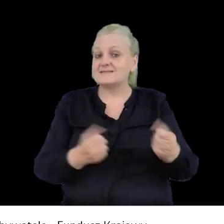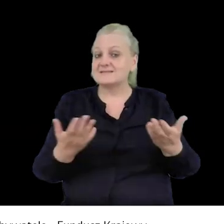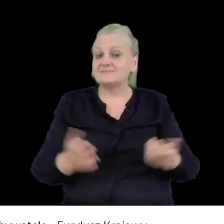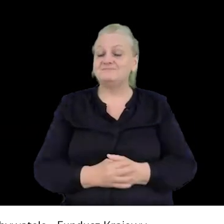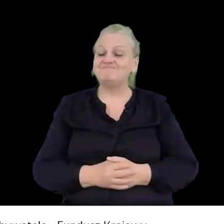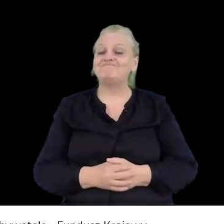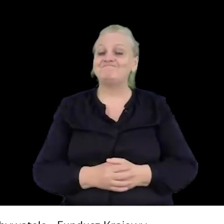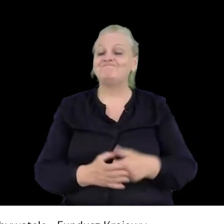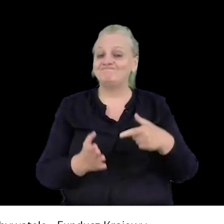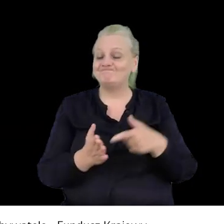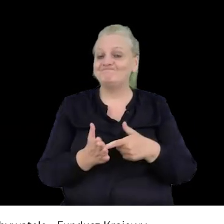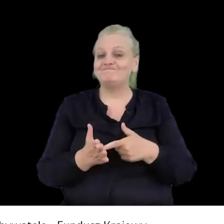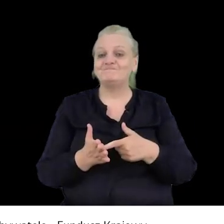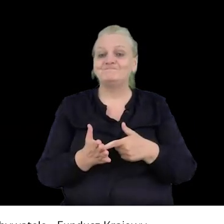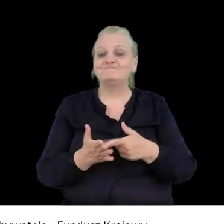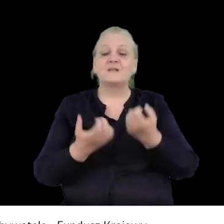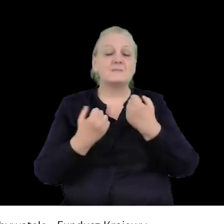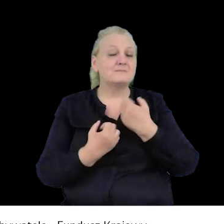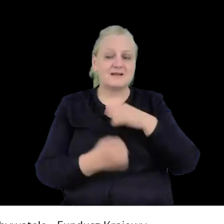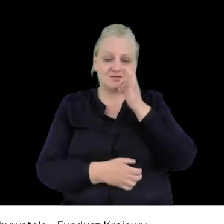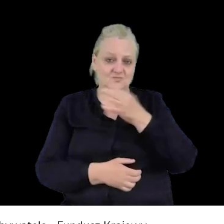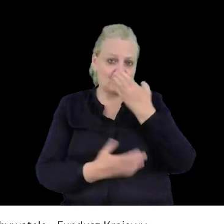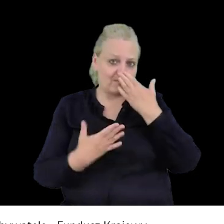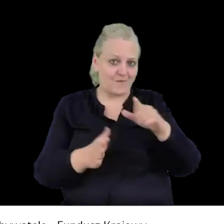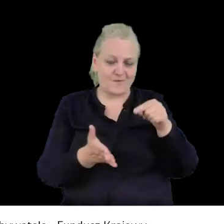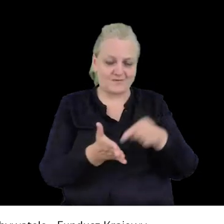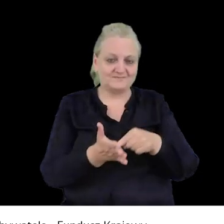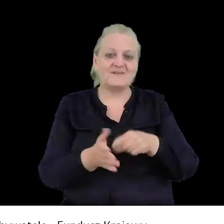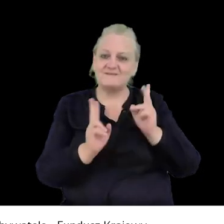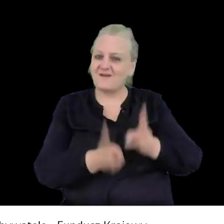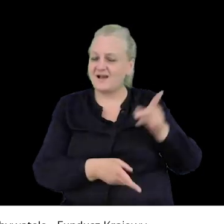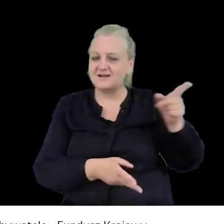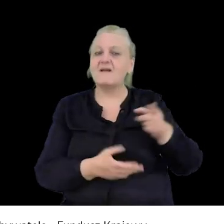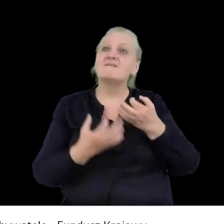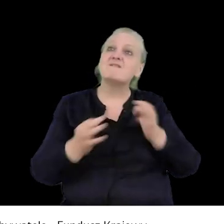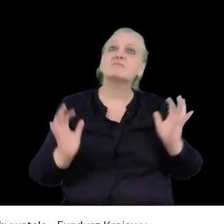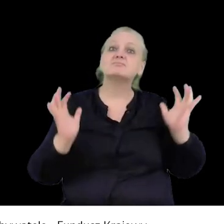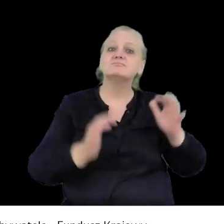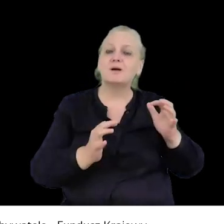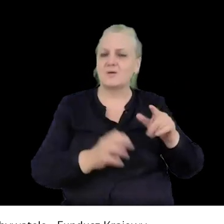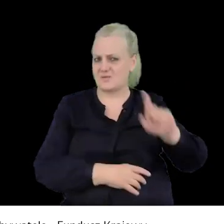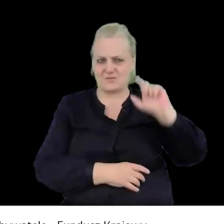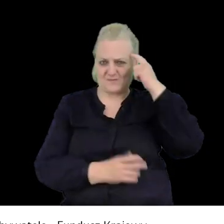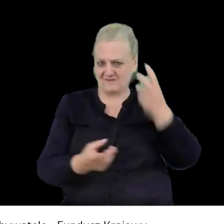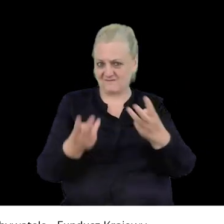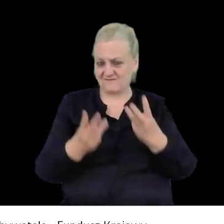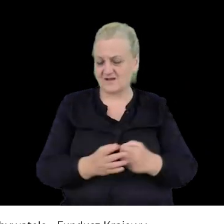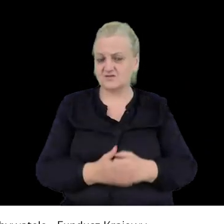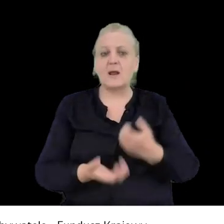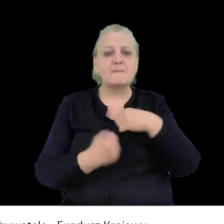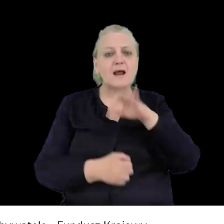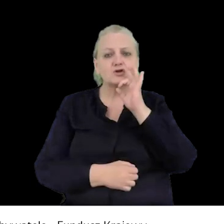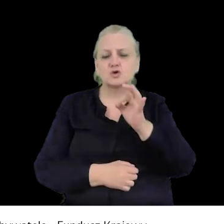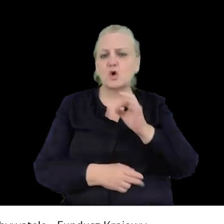jakby to bardzo dobrze pokazuje, że faktycznie to wolność zgromadzeń bywa kluczowa, jest też bardzo dobrym